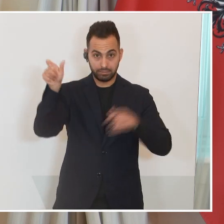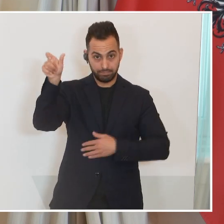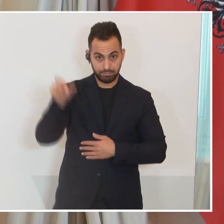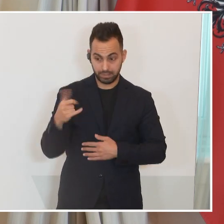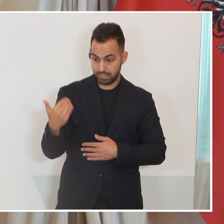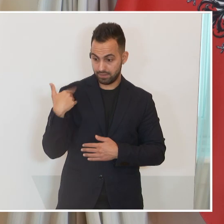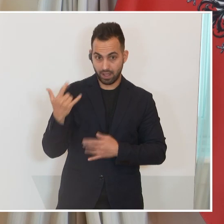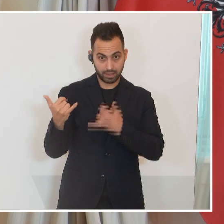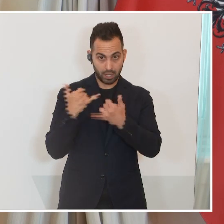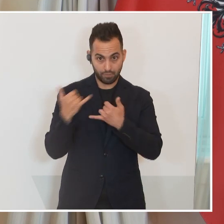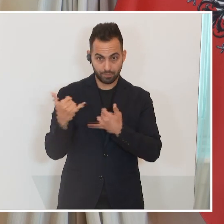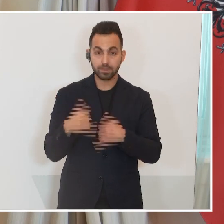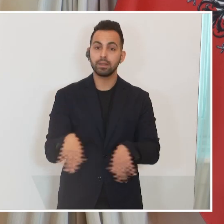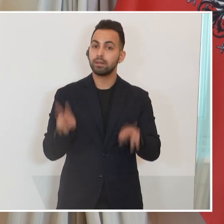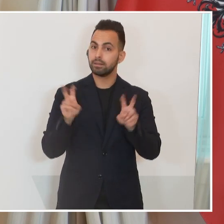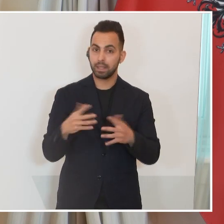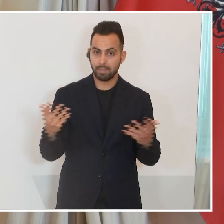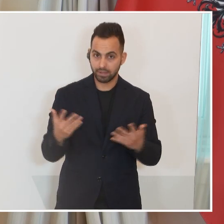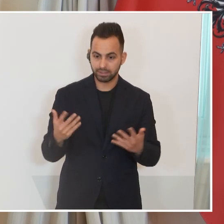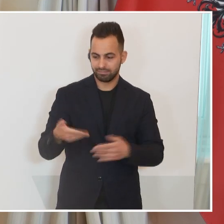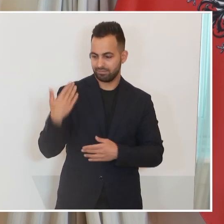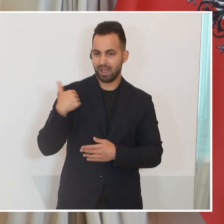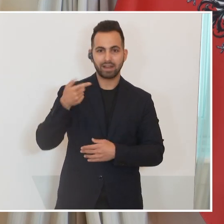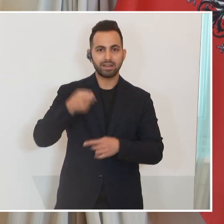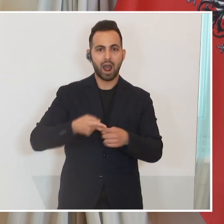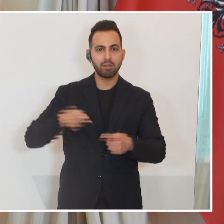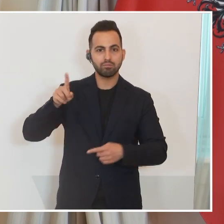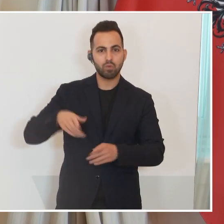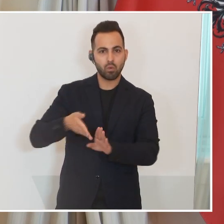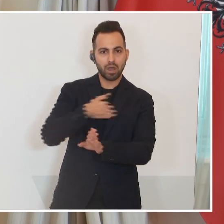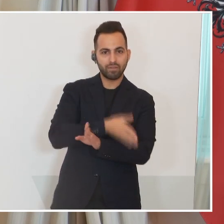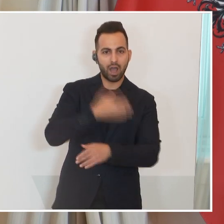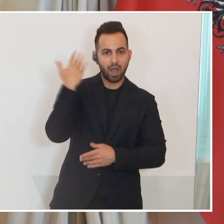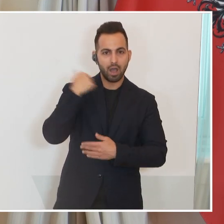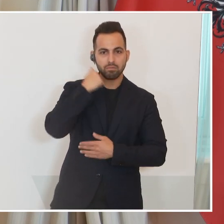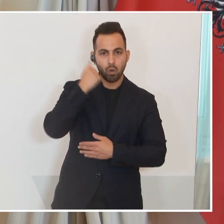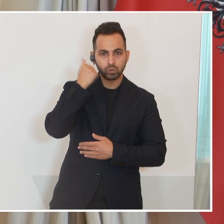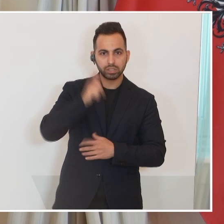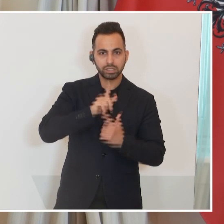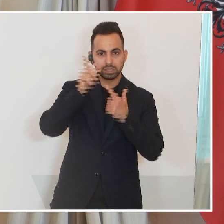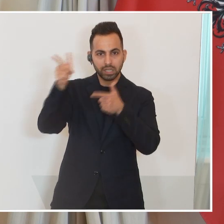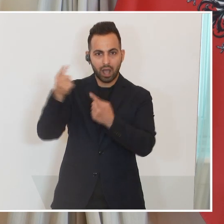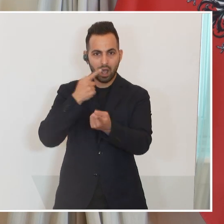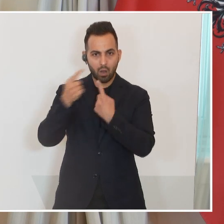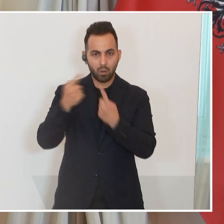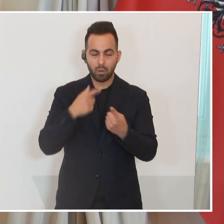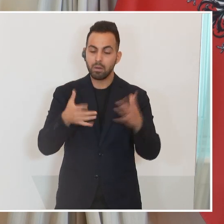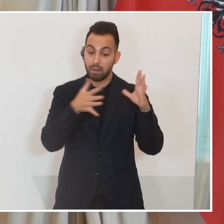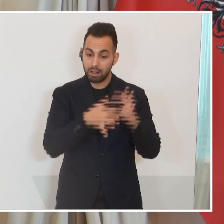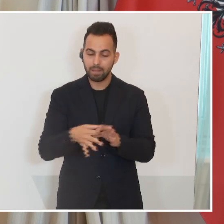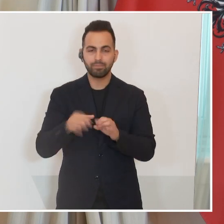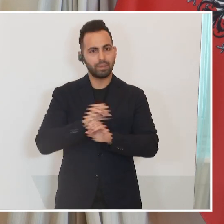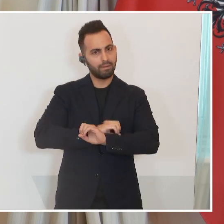das Thema die Fortsetzung dessen, was wir vor eineinhalb Monaten schon in Moskau begonnen haben, einerseits die klare